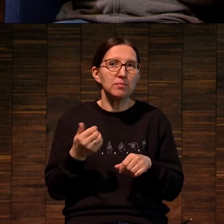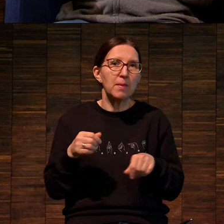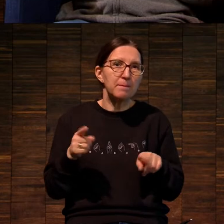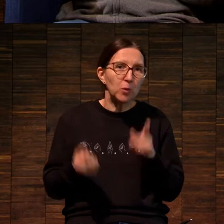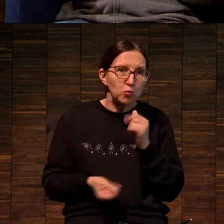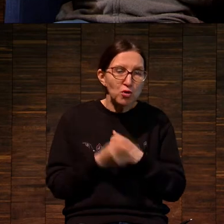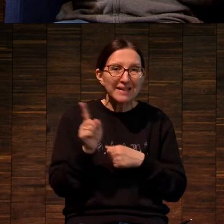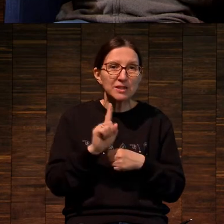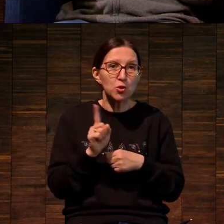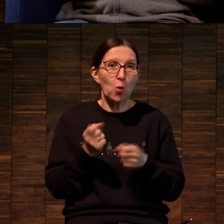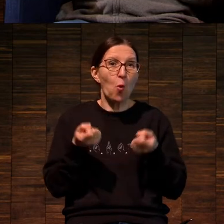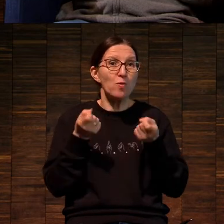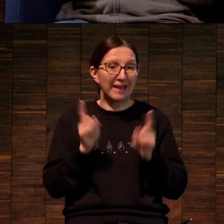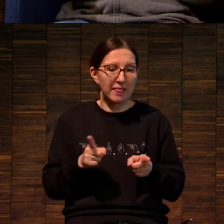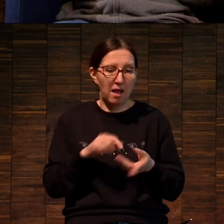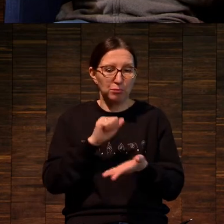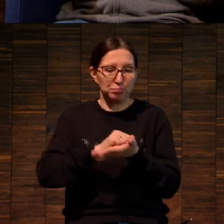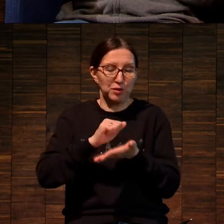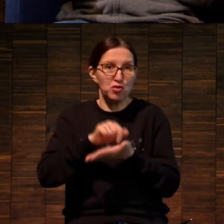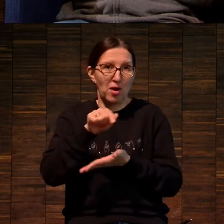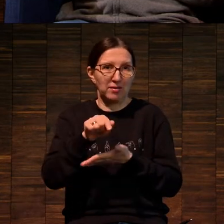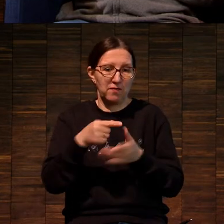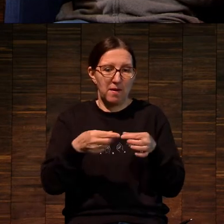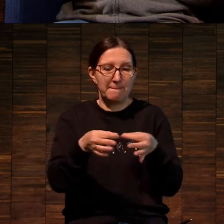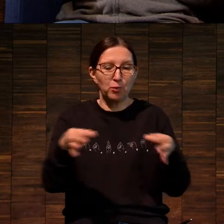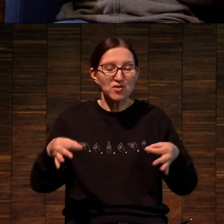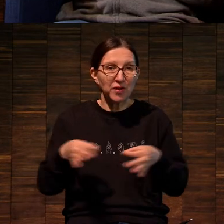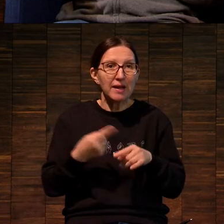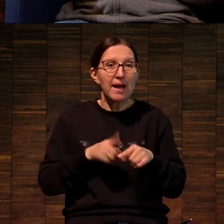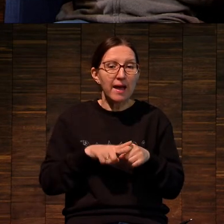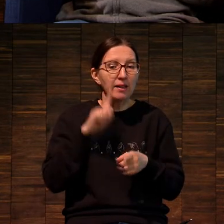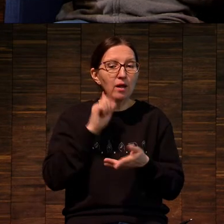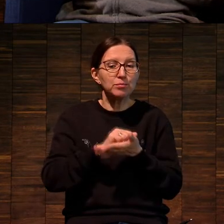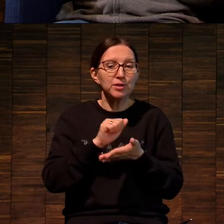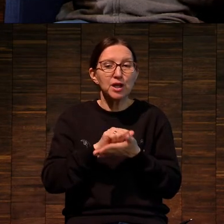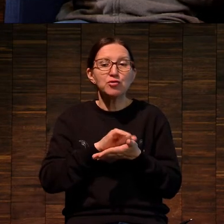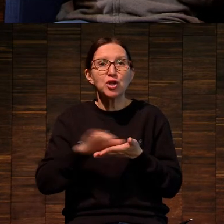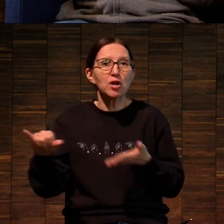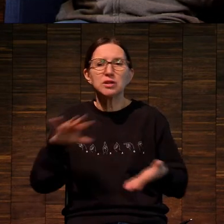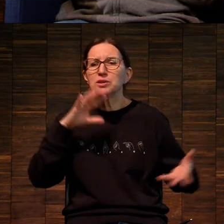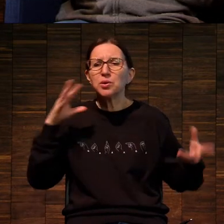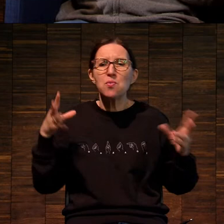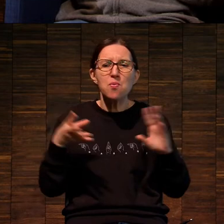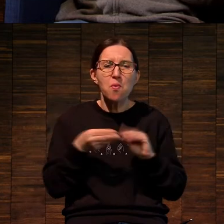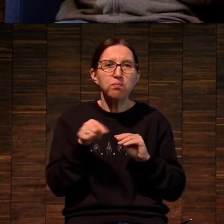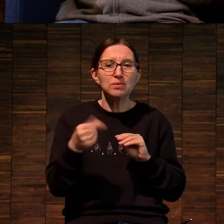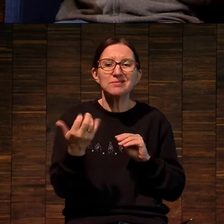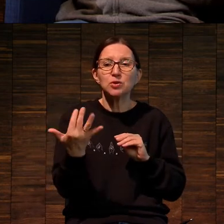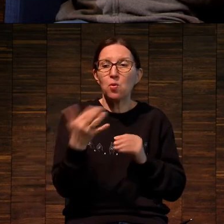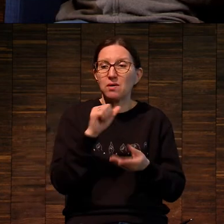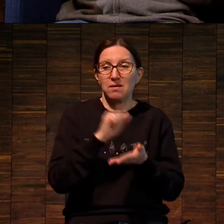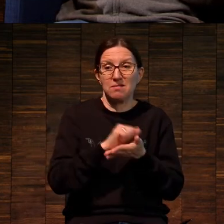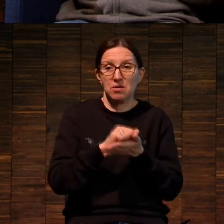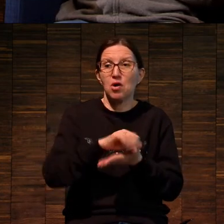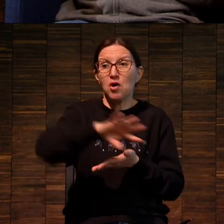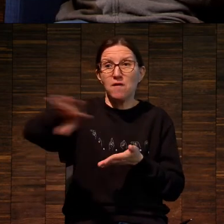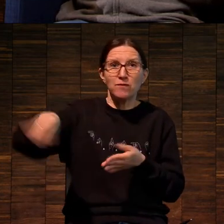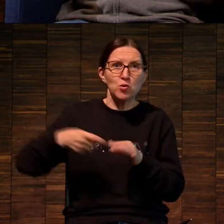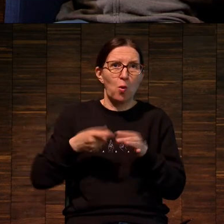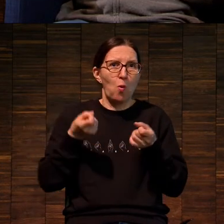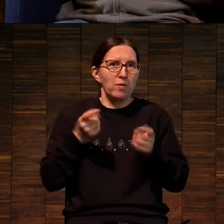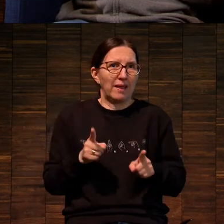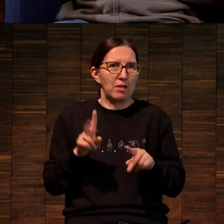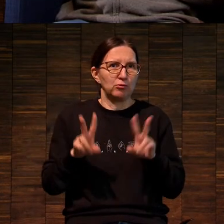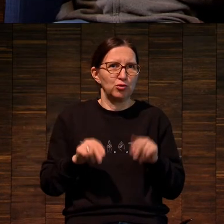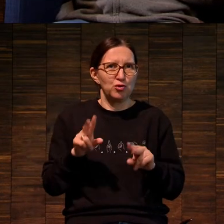получается, что оригиналом печатного произведения является тираж. Совокупность вот этих вот тиражных оттисков,